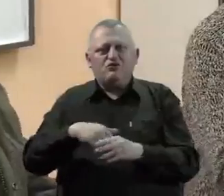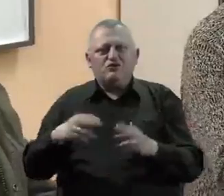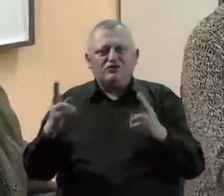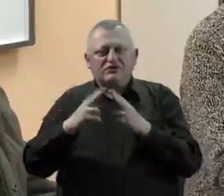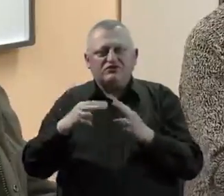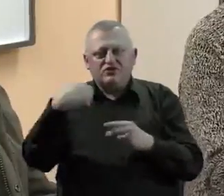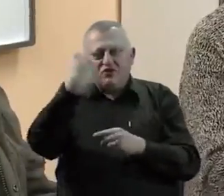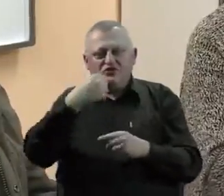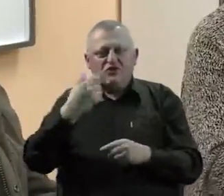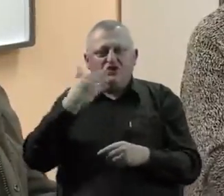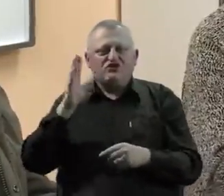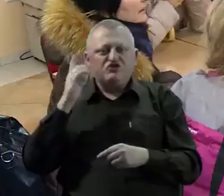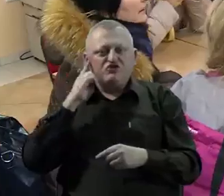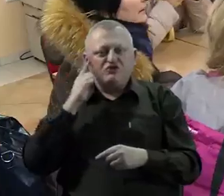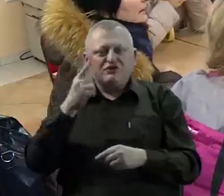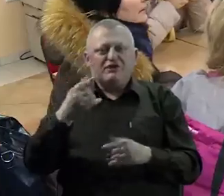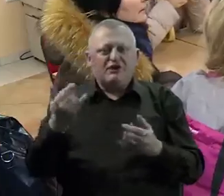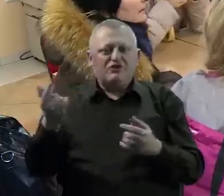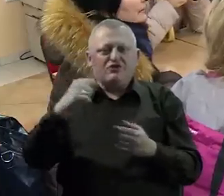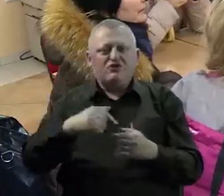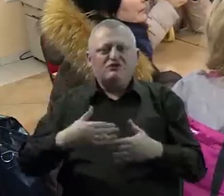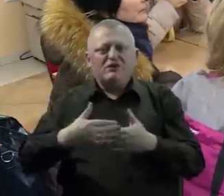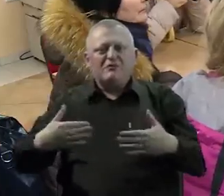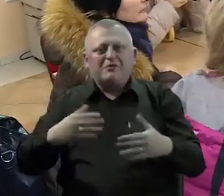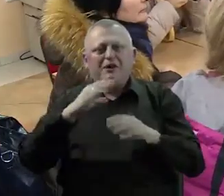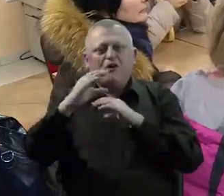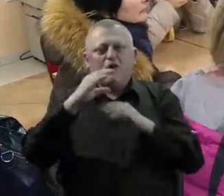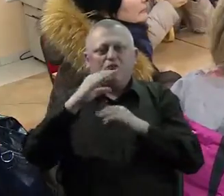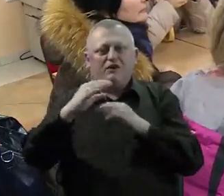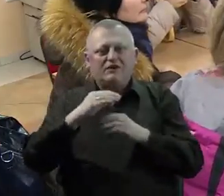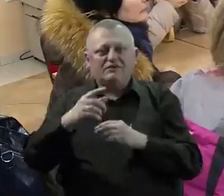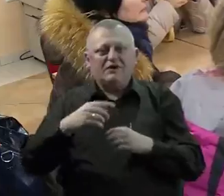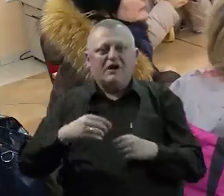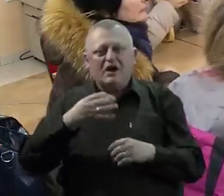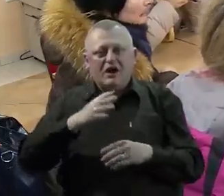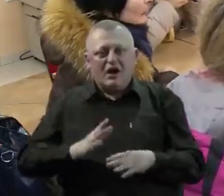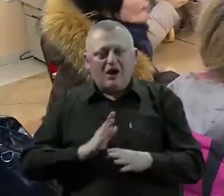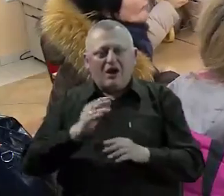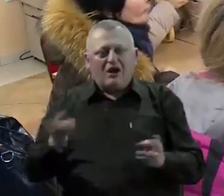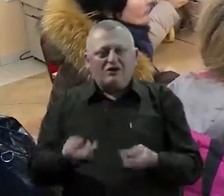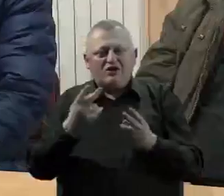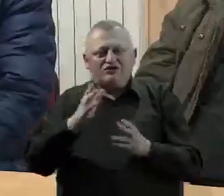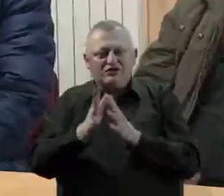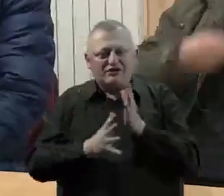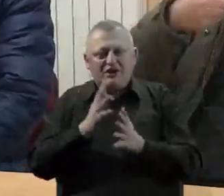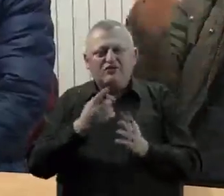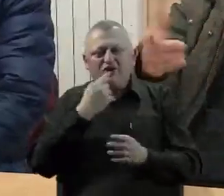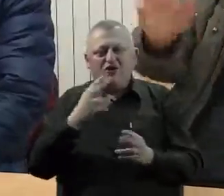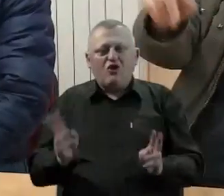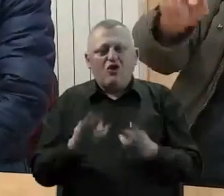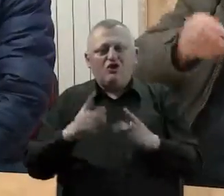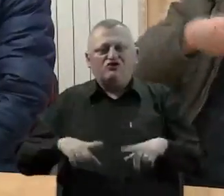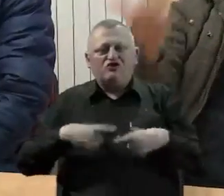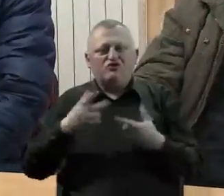susreću sa osobama oštećenog sluha, tada dolazi do prepreka u komunikaciji, a savladavanjem osnova znakovnog jezika mnogo bi se